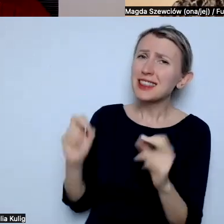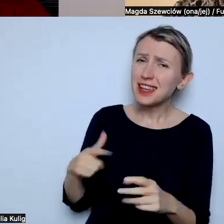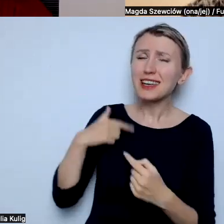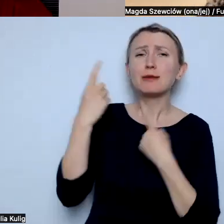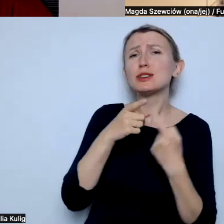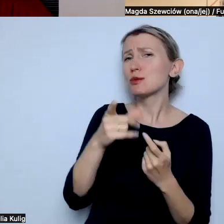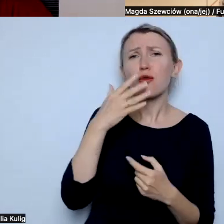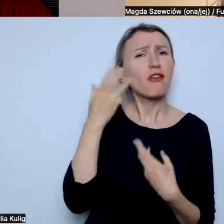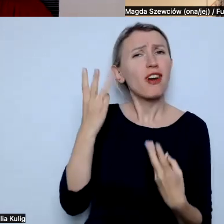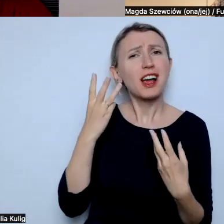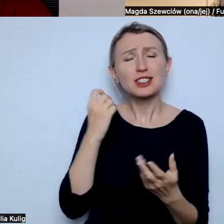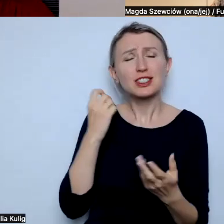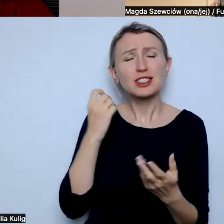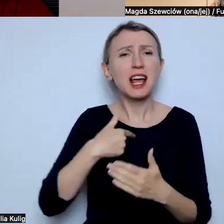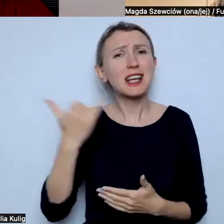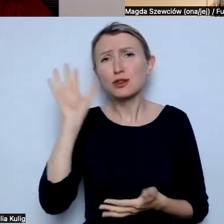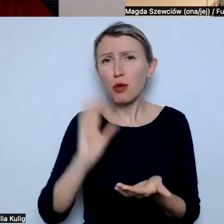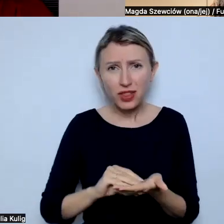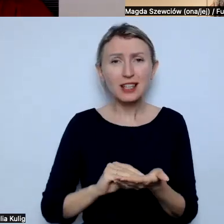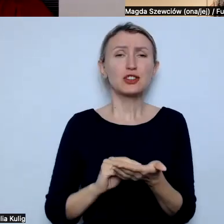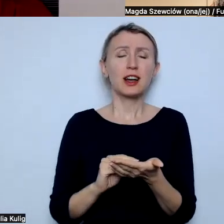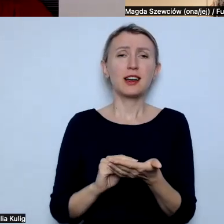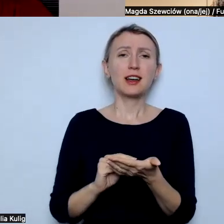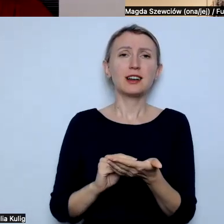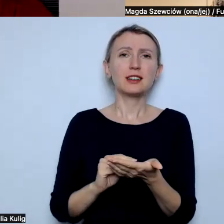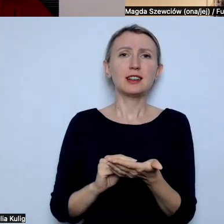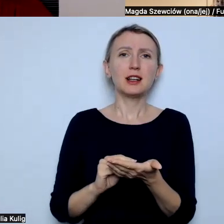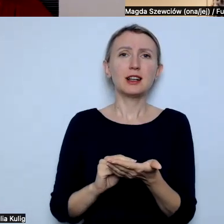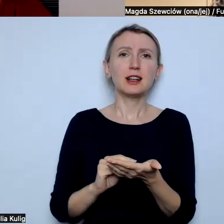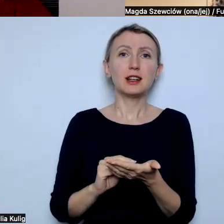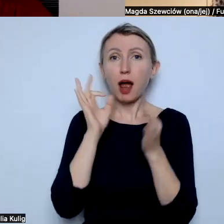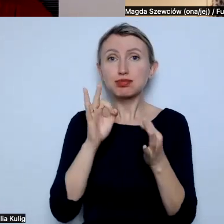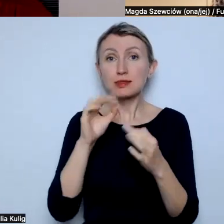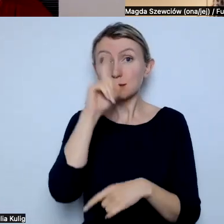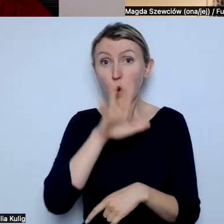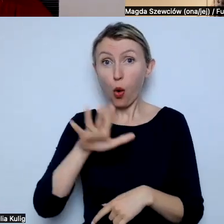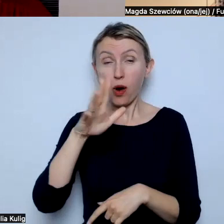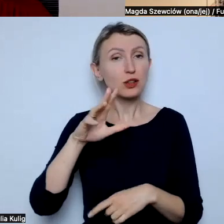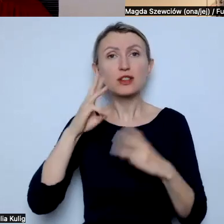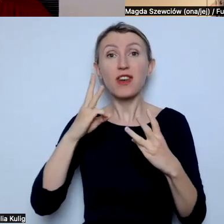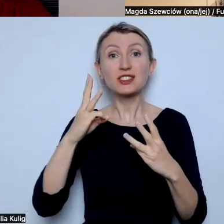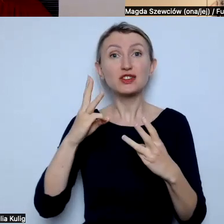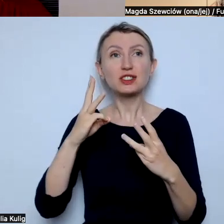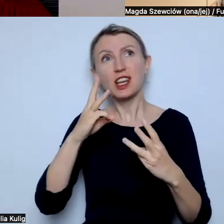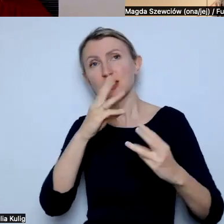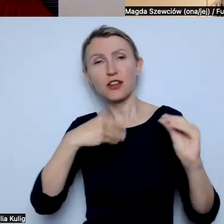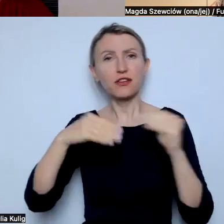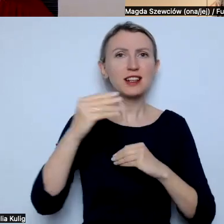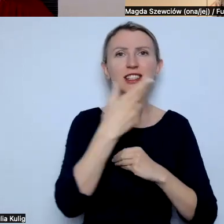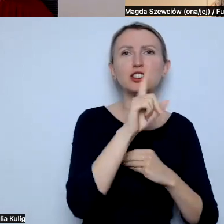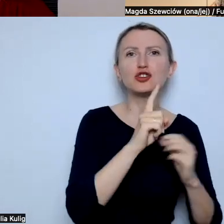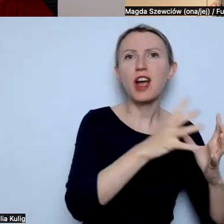bardzo ważną rzecz. Ja zawsze mówię, że odpowiednia społeczność jest znacznie ważniejsza niż duża społeczność.